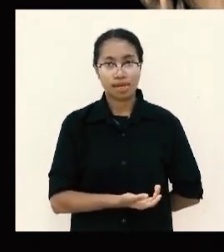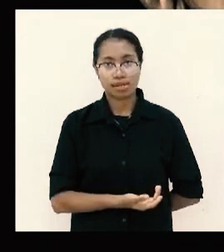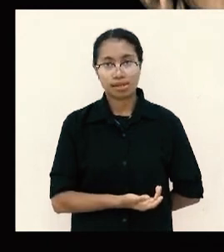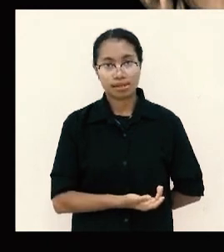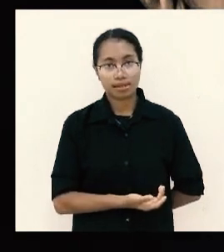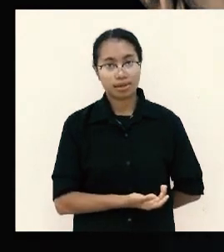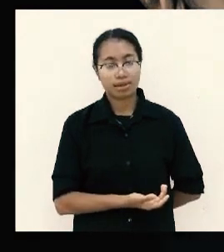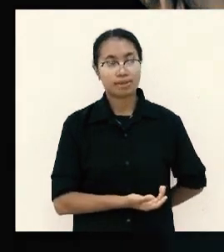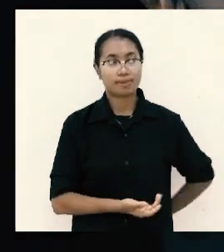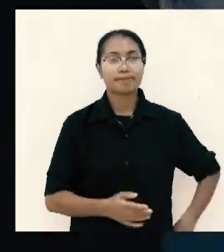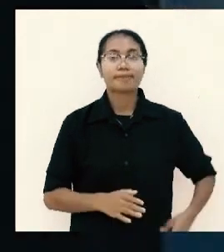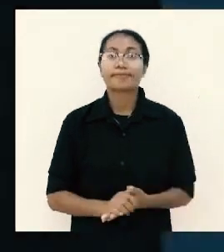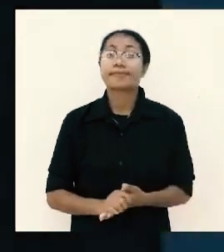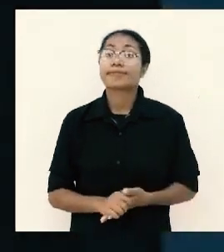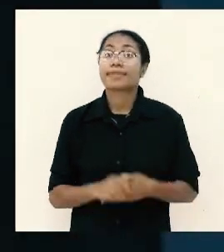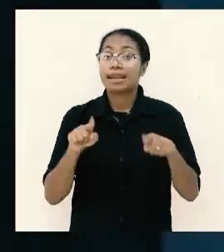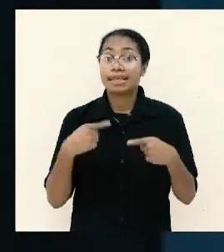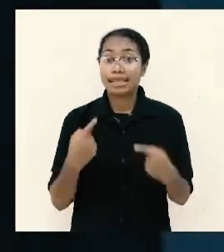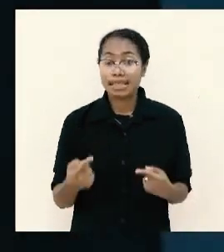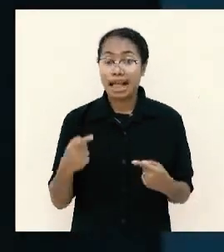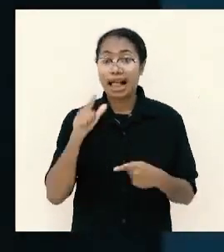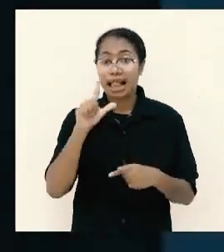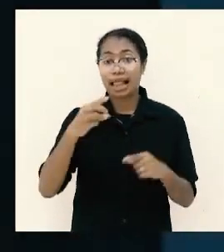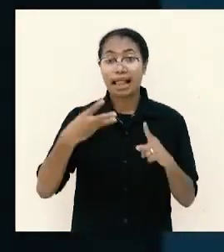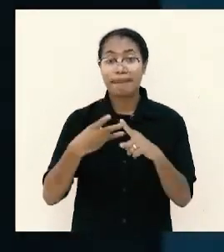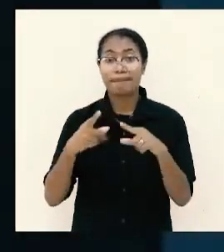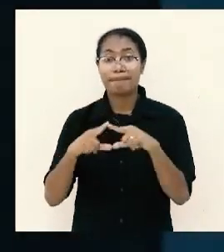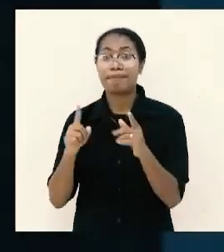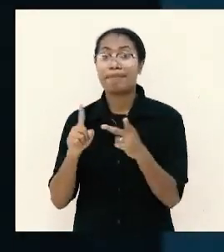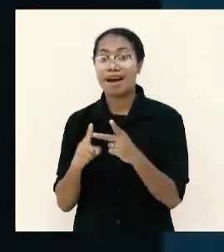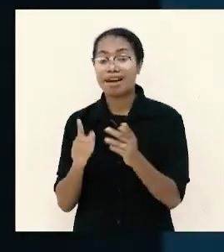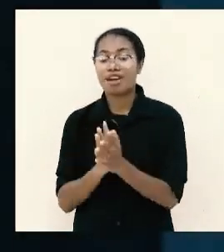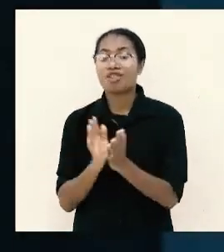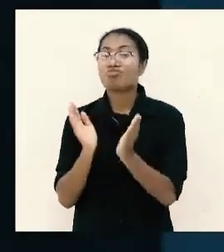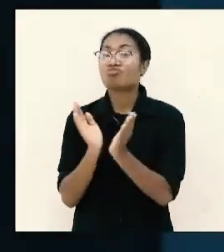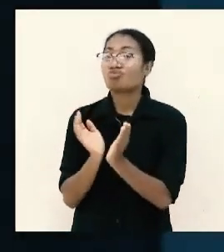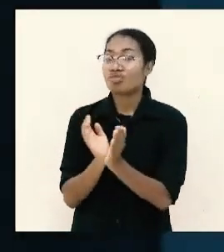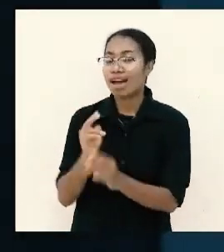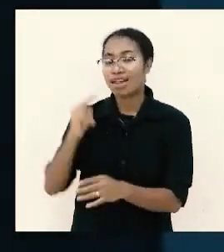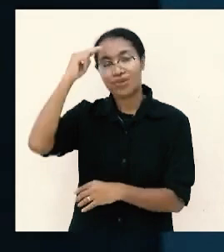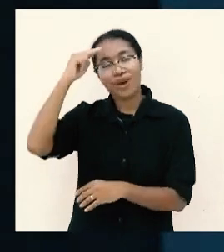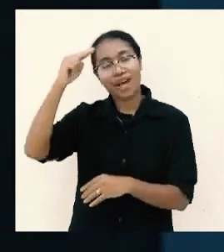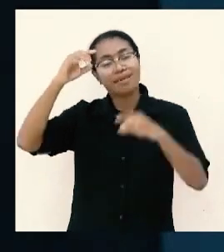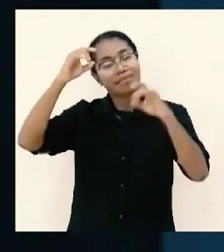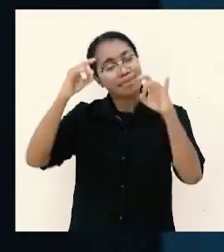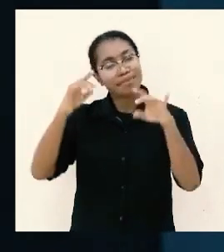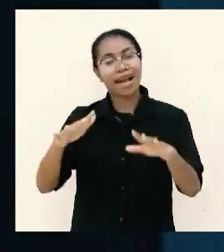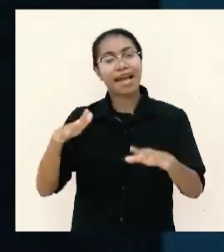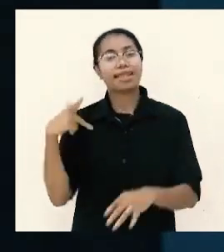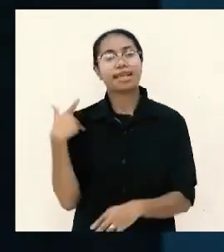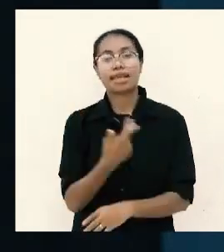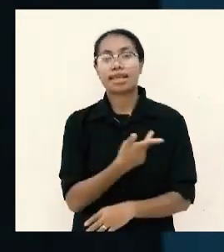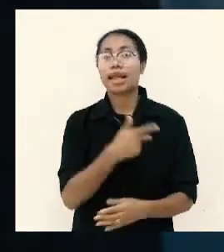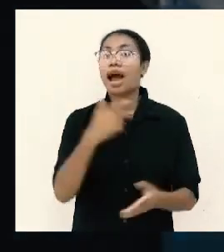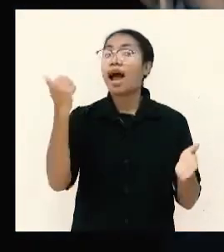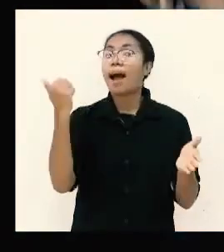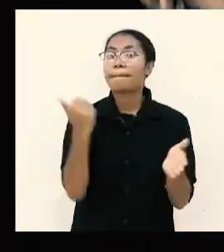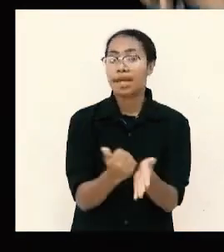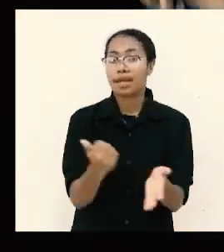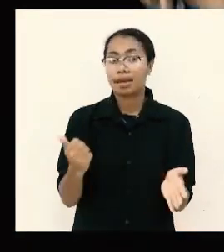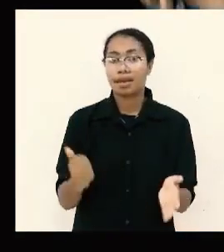jadilah lebah dan bunga Tuhan memberkati kita amin